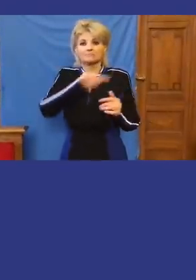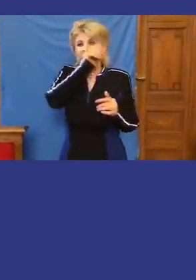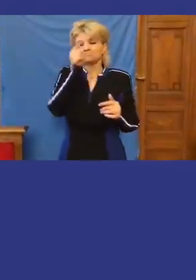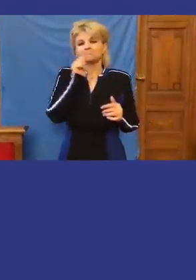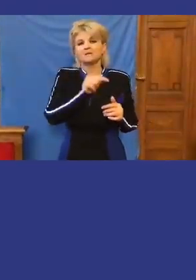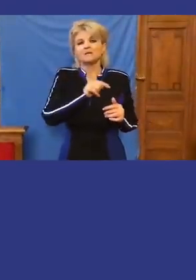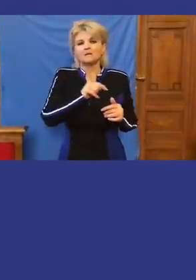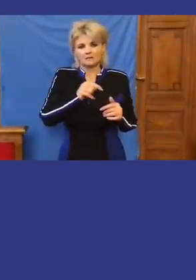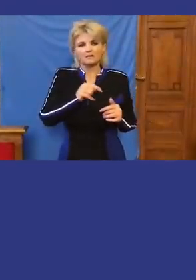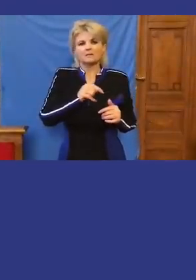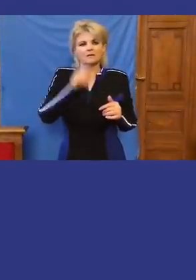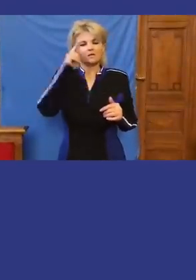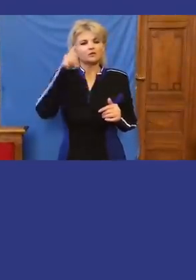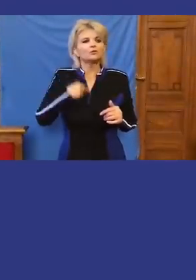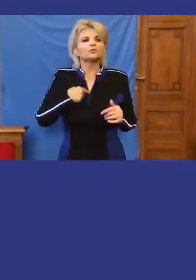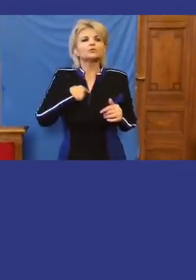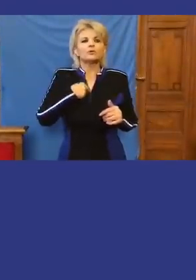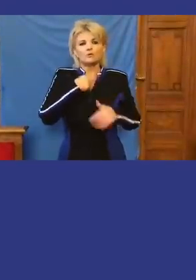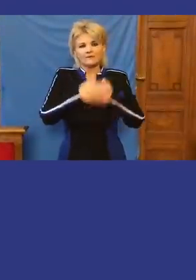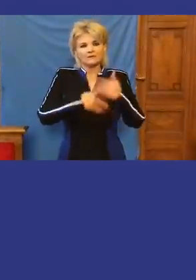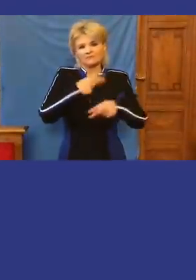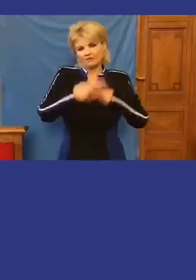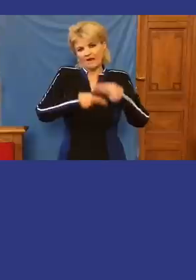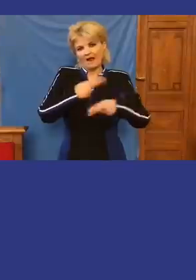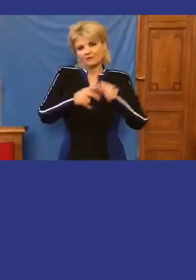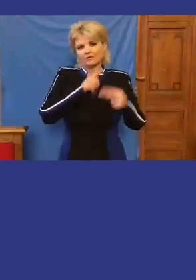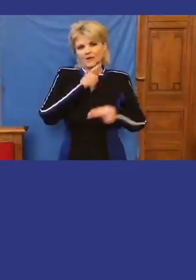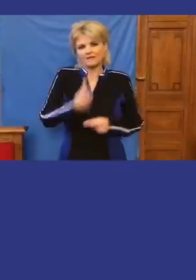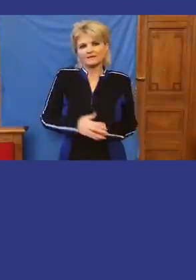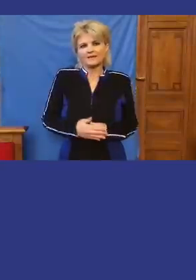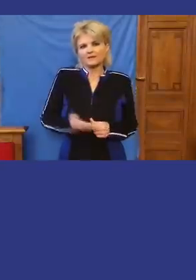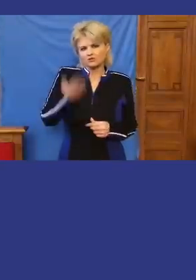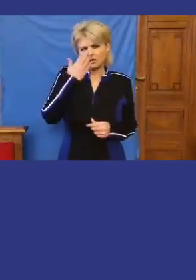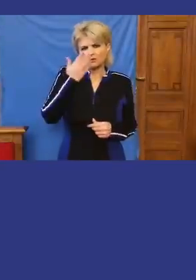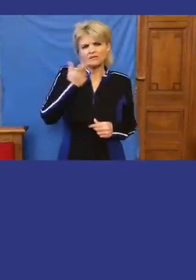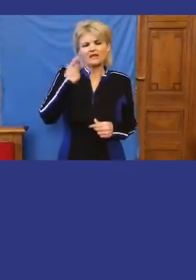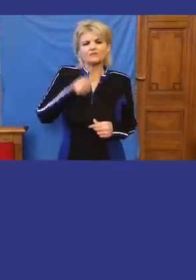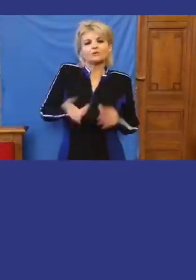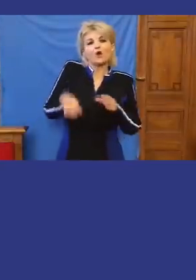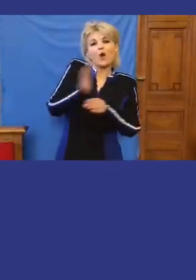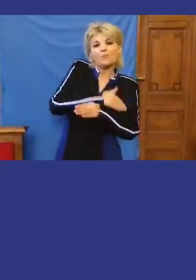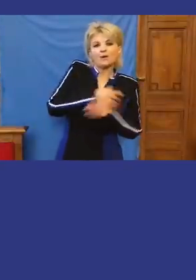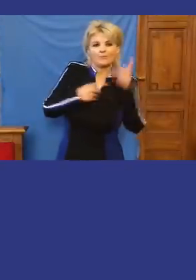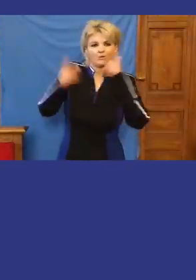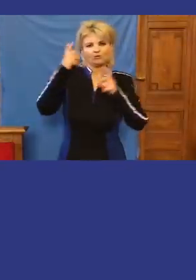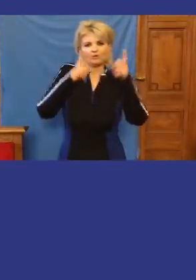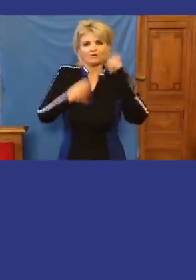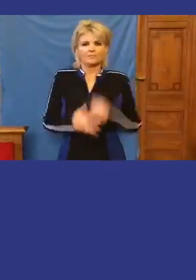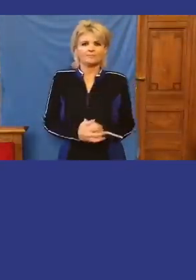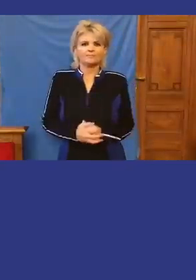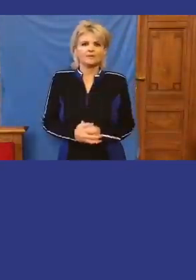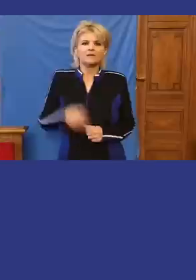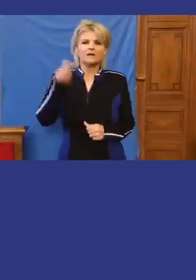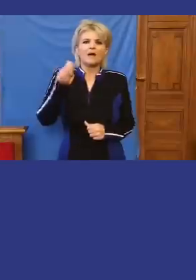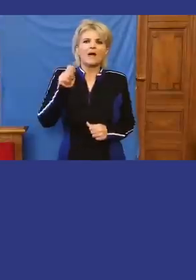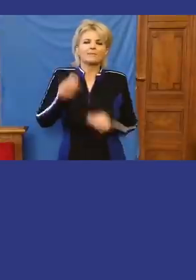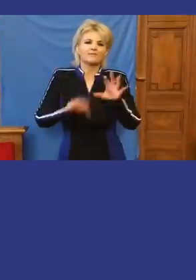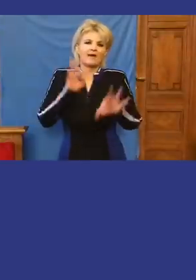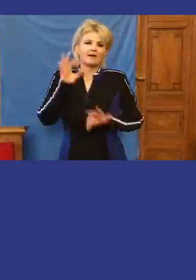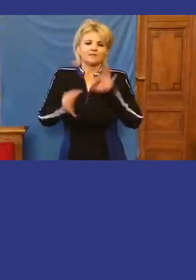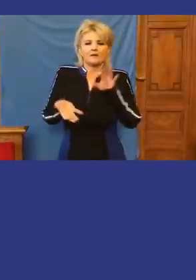Pontosan tudtuk, hogy jönnek vizsgálatok. Egy csalódásom volt, csak sokkal korábbra tippeltem. Az áprilisi választás után sokkal hamrabbra